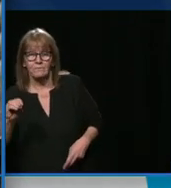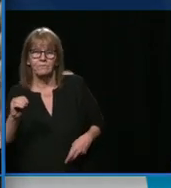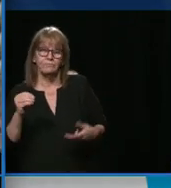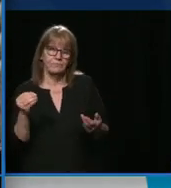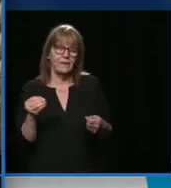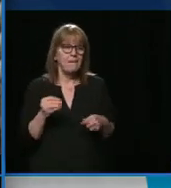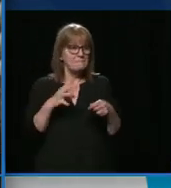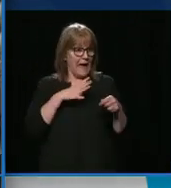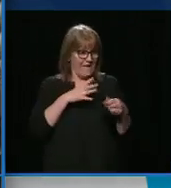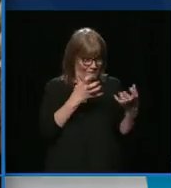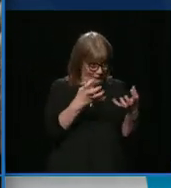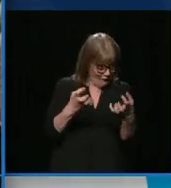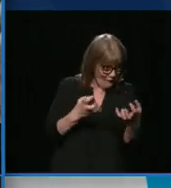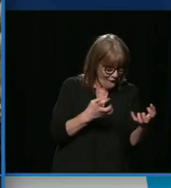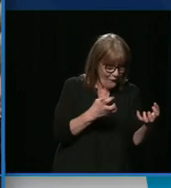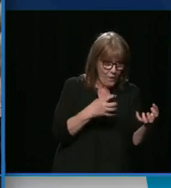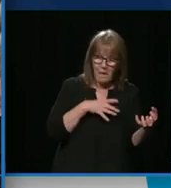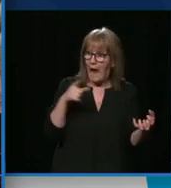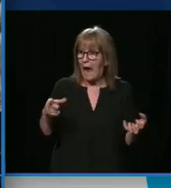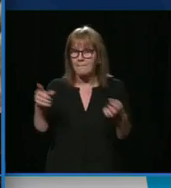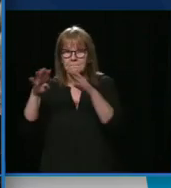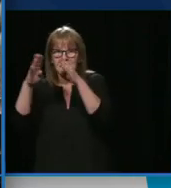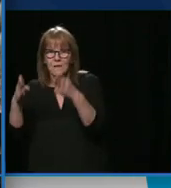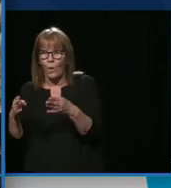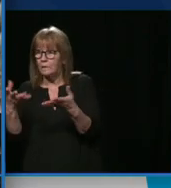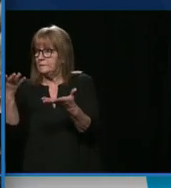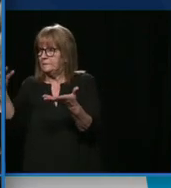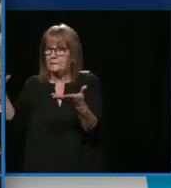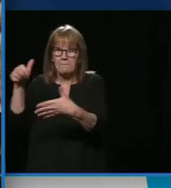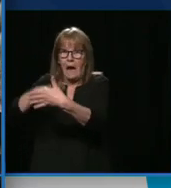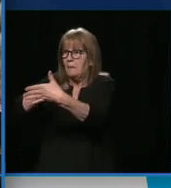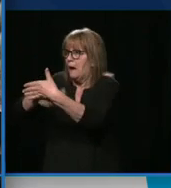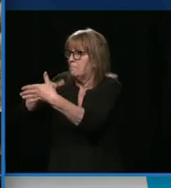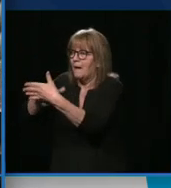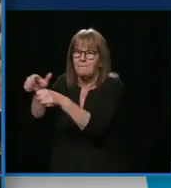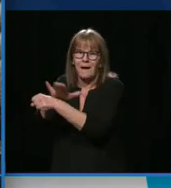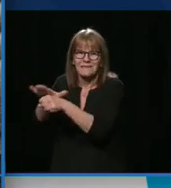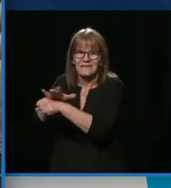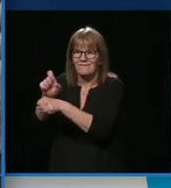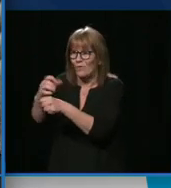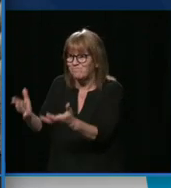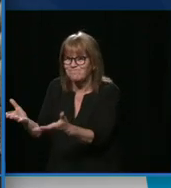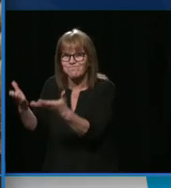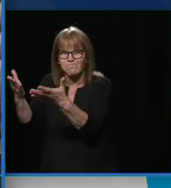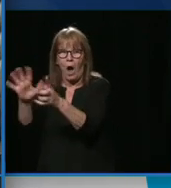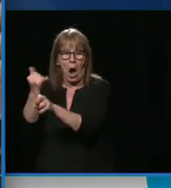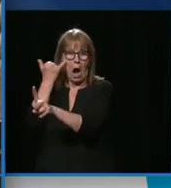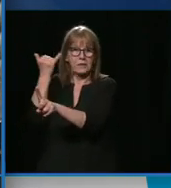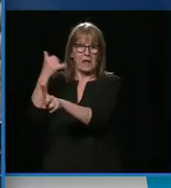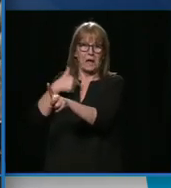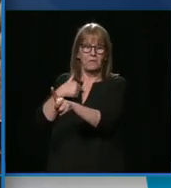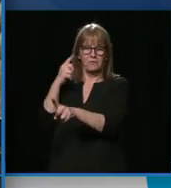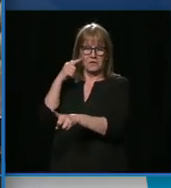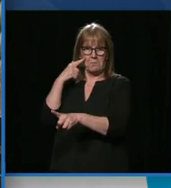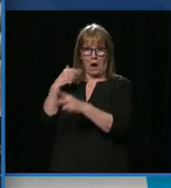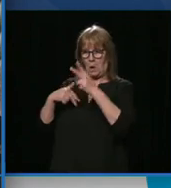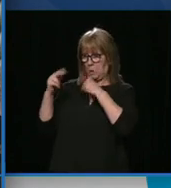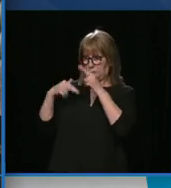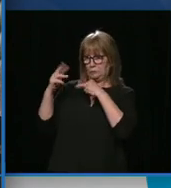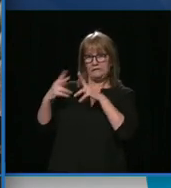C'est pour ça. D'abord, ce n pas juste le gouvernement. Il y eu une hausse des mises en chantier l'an dernier au Québec,